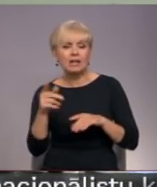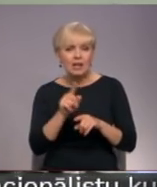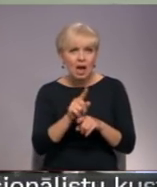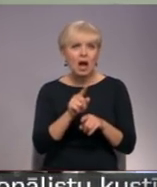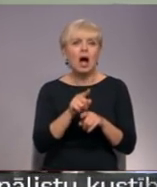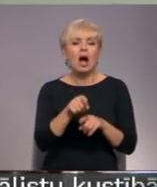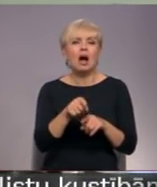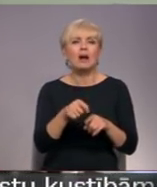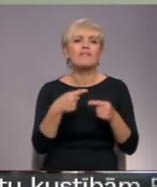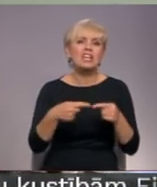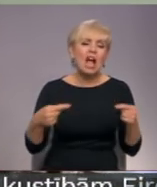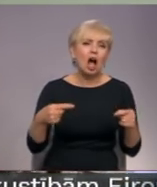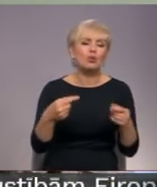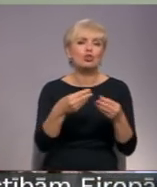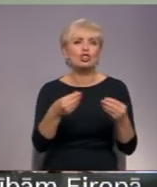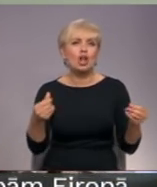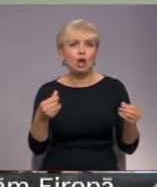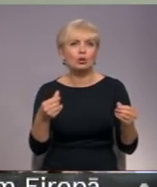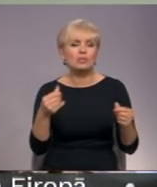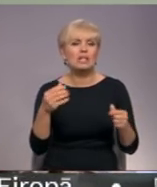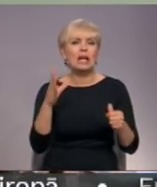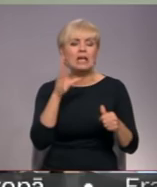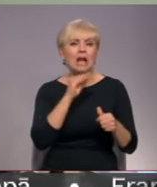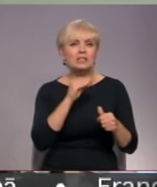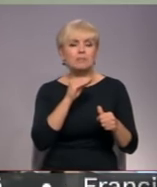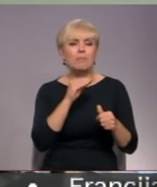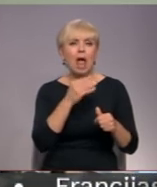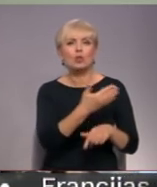kaut kādu vielu vai šķidrums ir iespējams novadīt vidē.